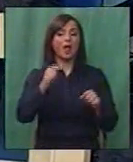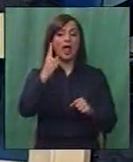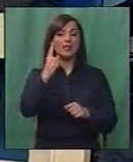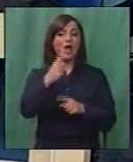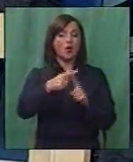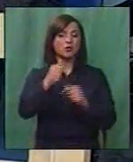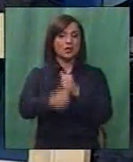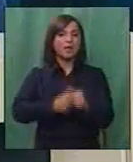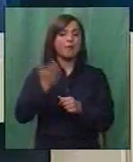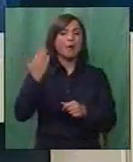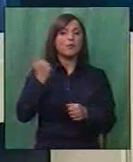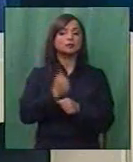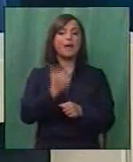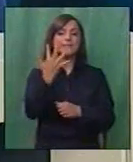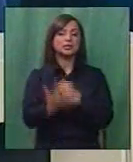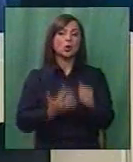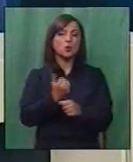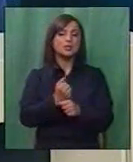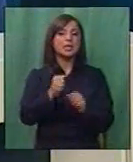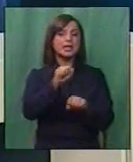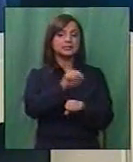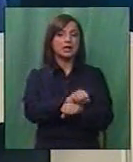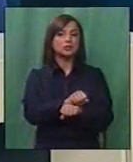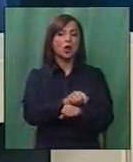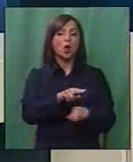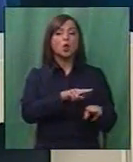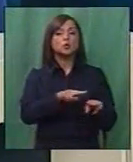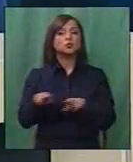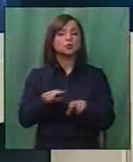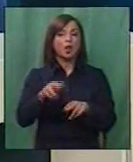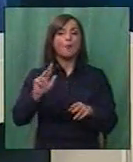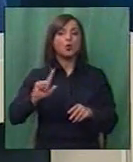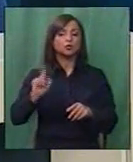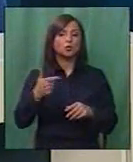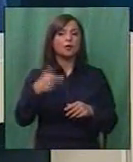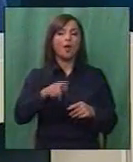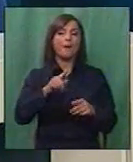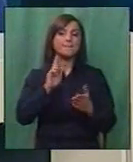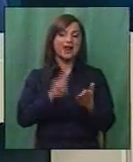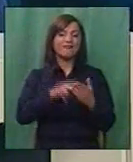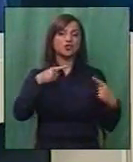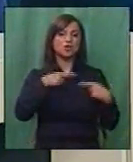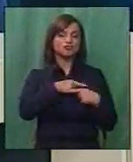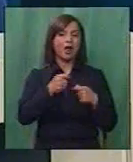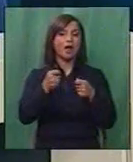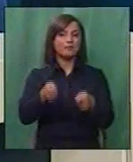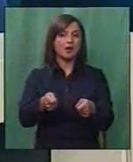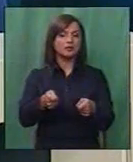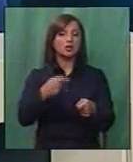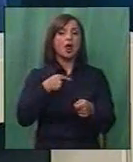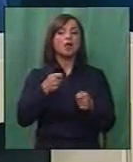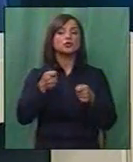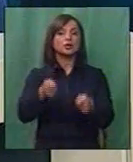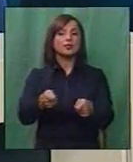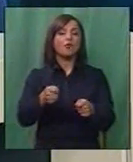шо е настану случен, осуден е на 5 години. Судиката му дозволи повторно право на жалба. Жалбата е